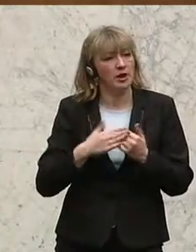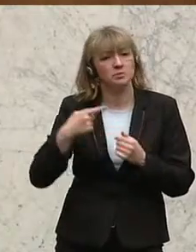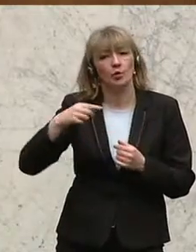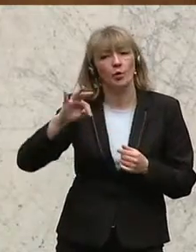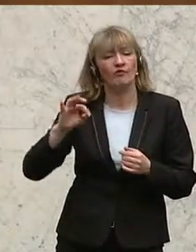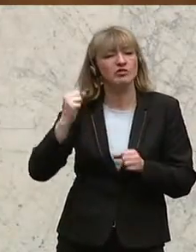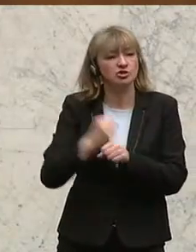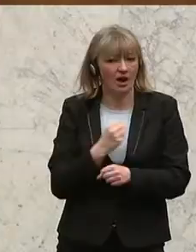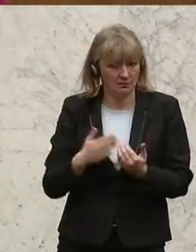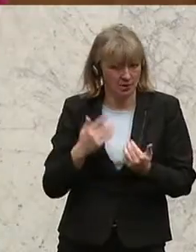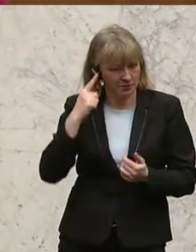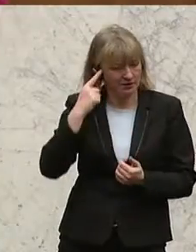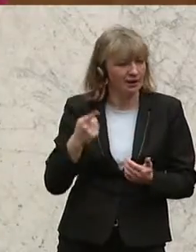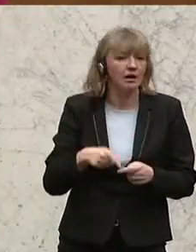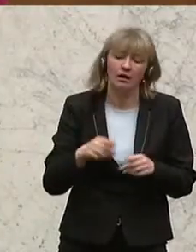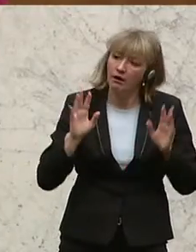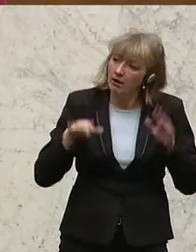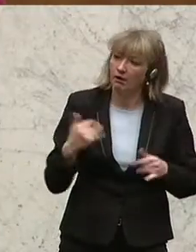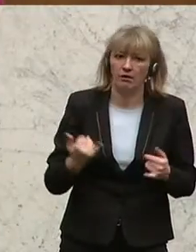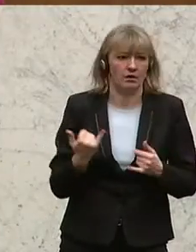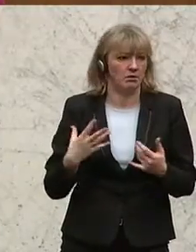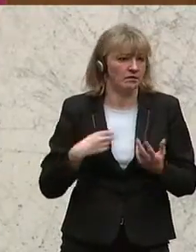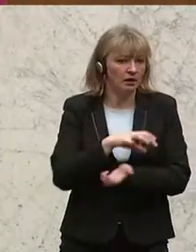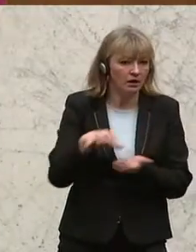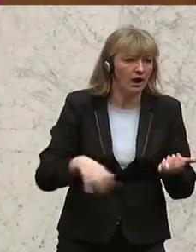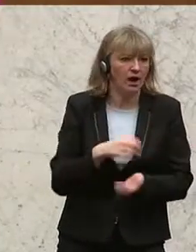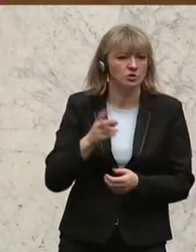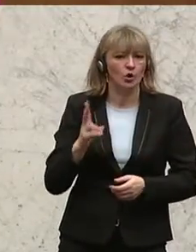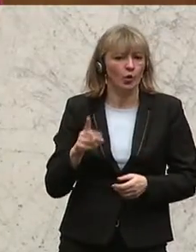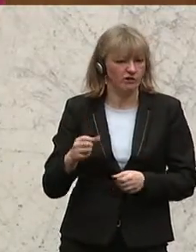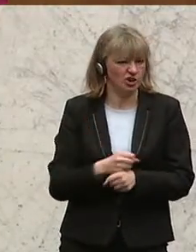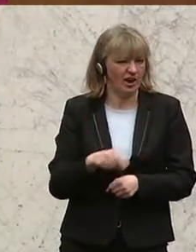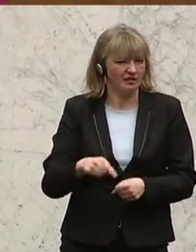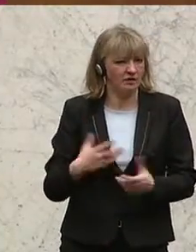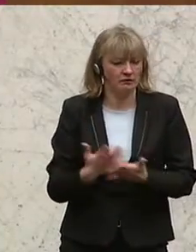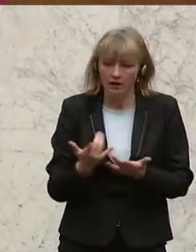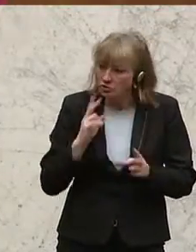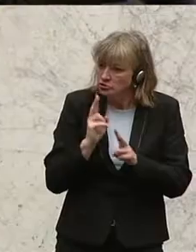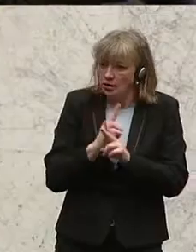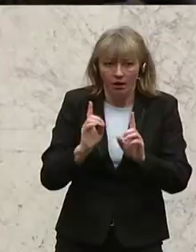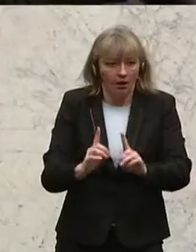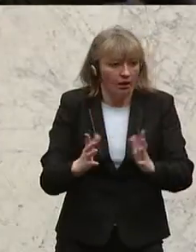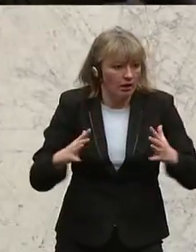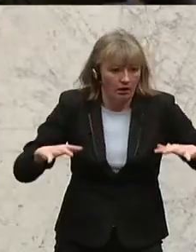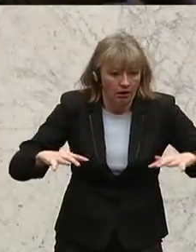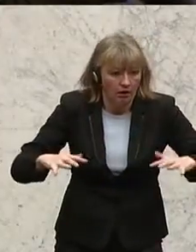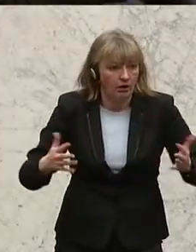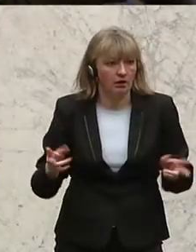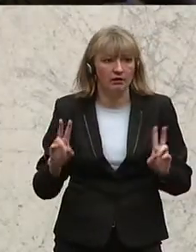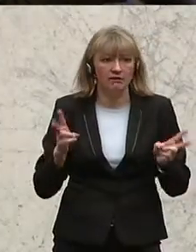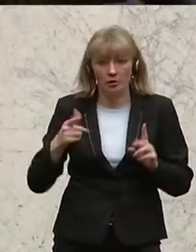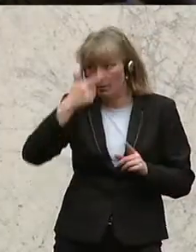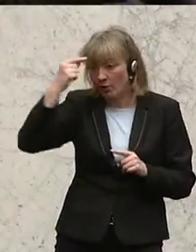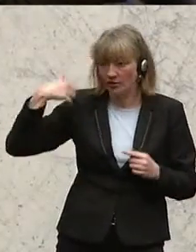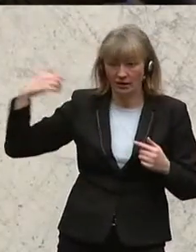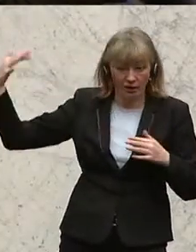Beispiel denken, wo immer wieder das Chaos herrscht und Kufstein komplett zum Stillstand kommt, weil eben die Menschen,